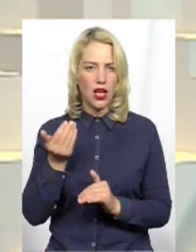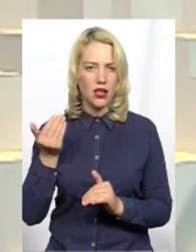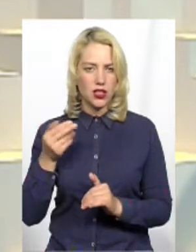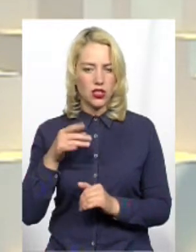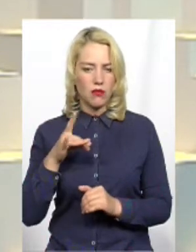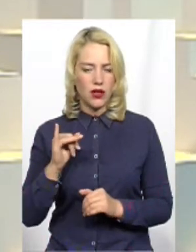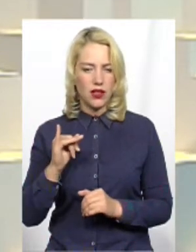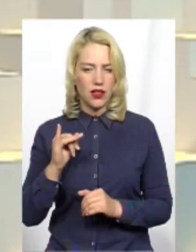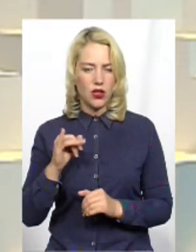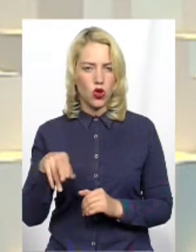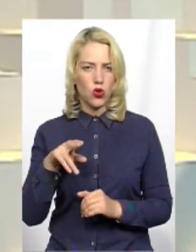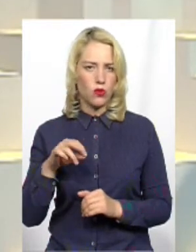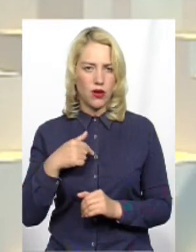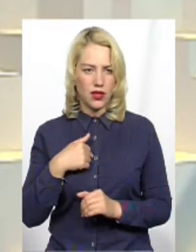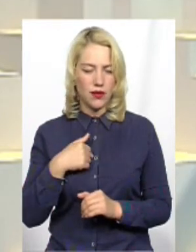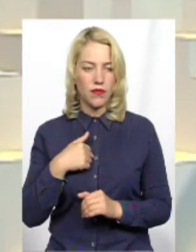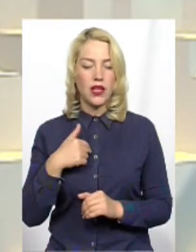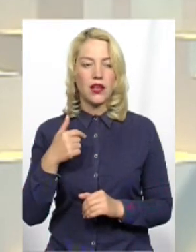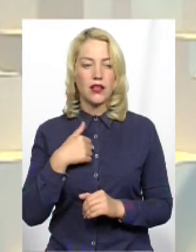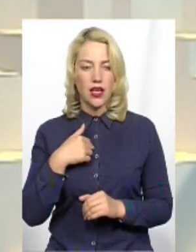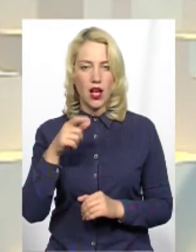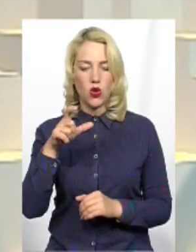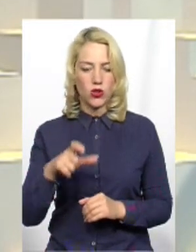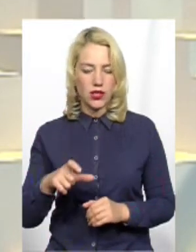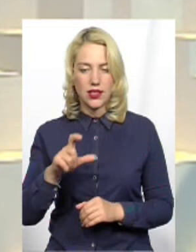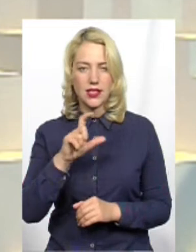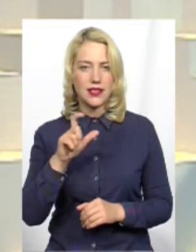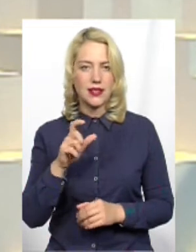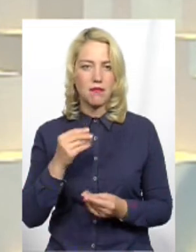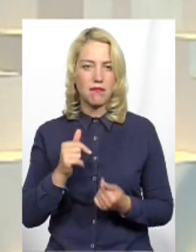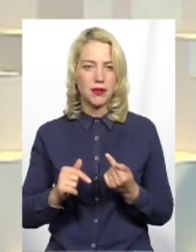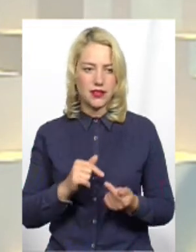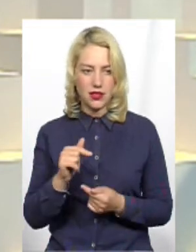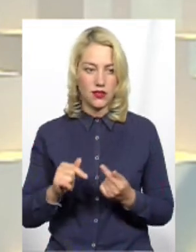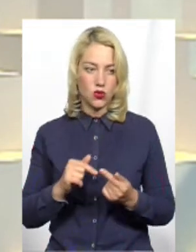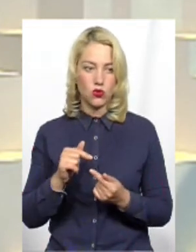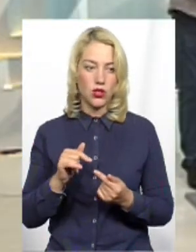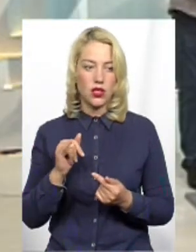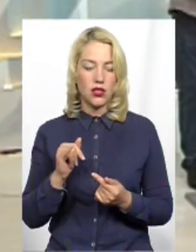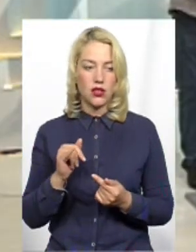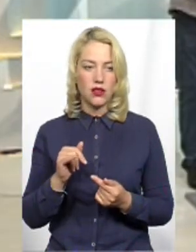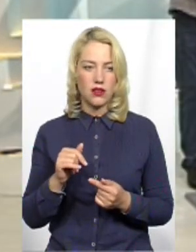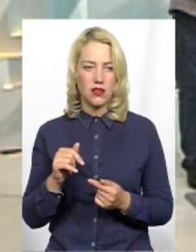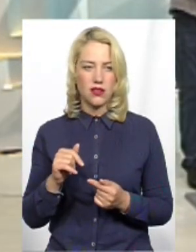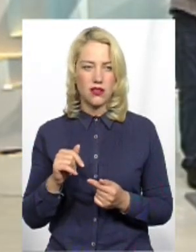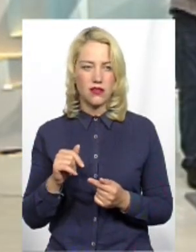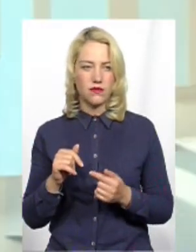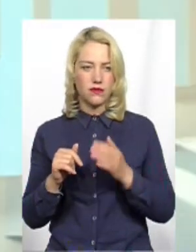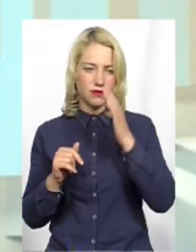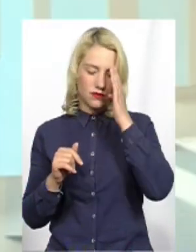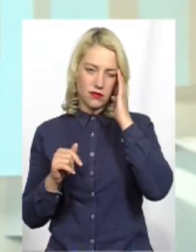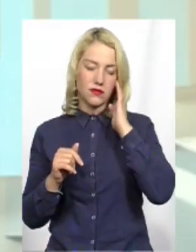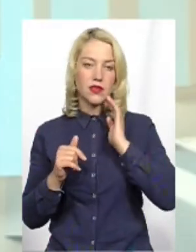А в зв'язку з тим, що я людина з бізнесу А зараз вже чотири... Вибачте, а це зізнання?